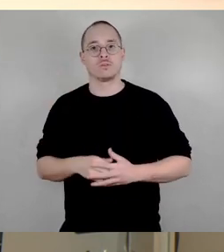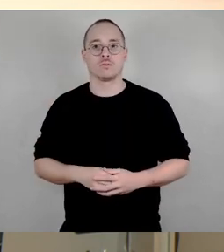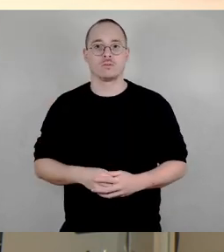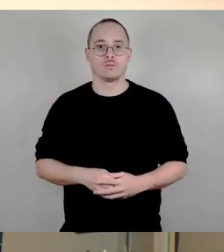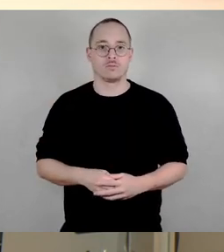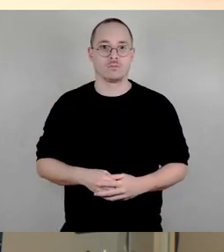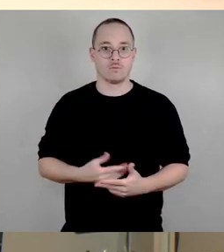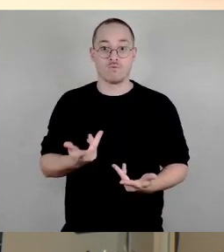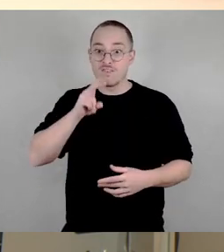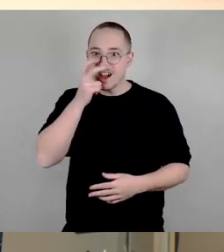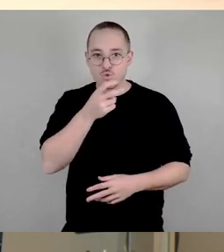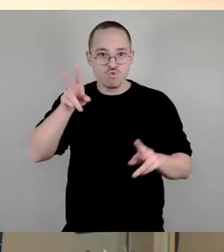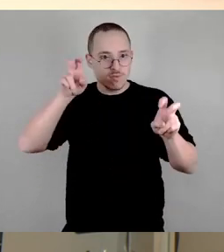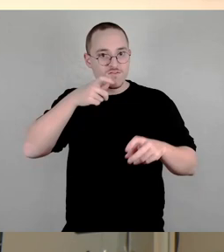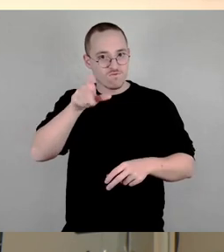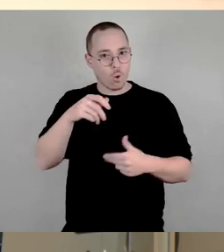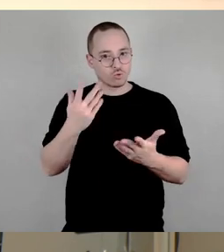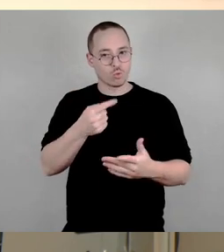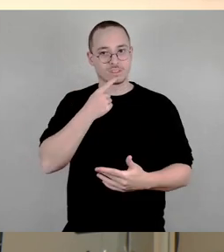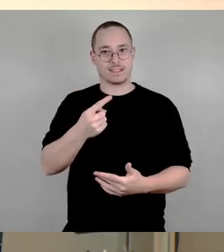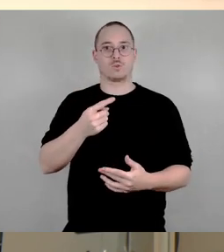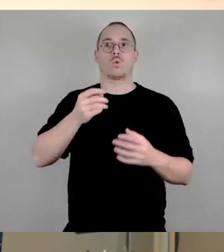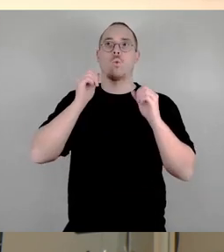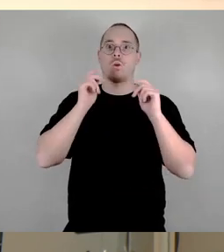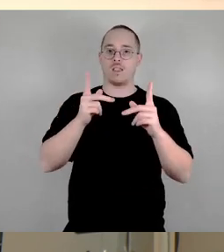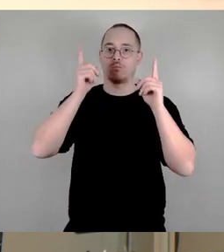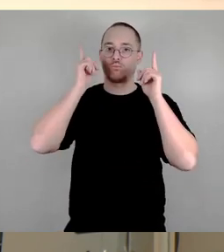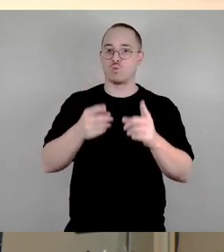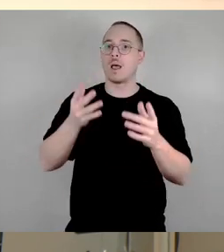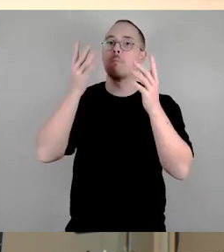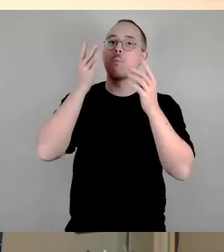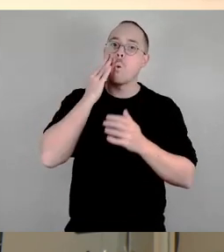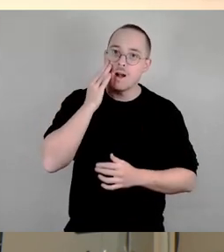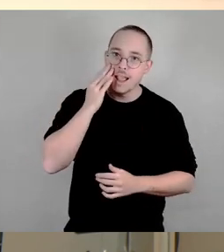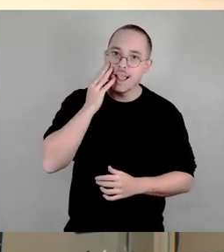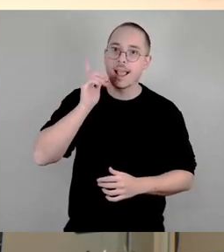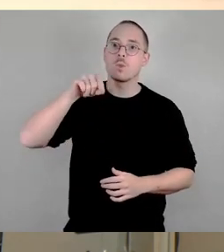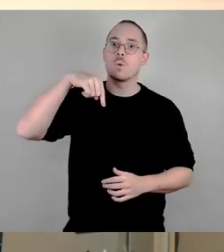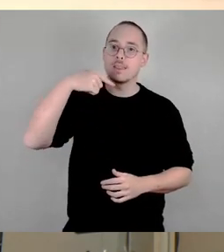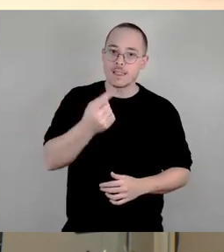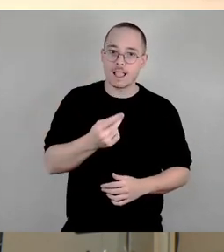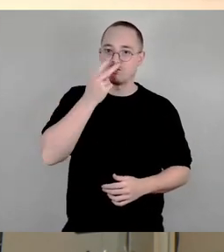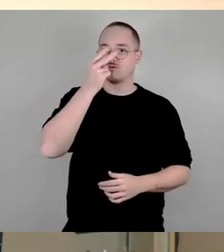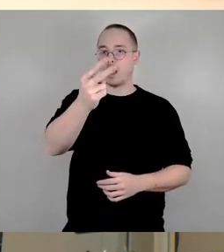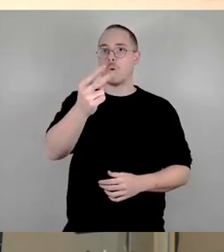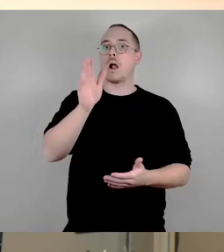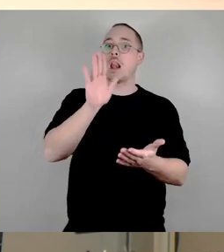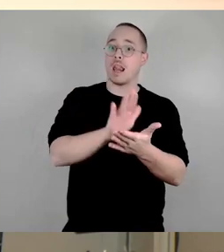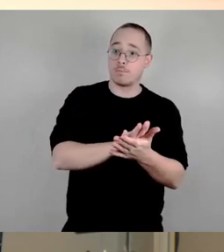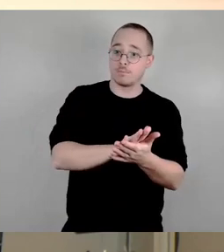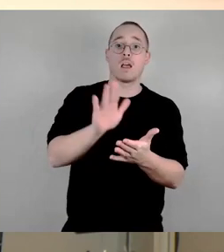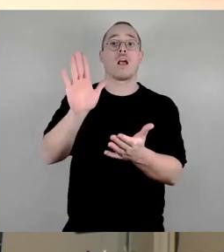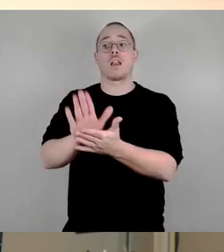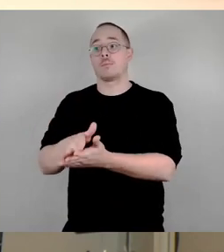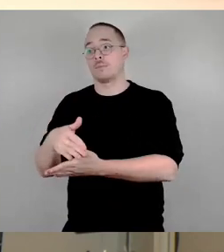Lage verbessert sich oder man sieht, an welchen Stellschrauben man noch drehen muss oder es geht gar nicht und man fällt zurück auf den Status quo. Alles ist